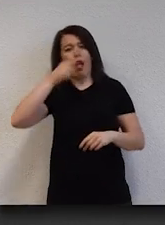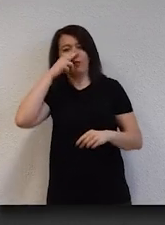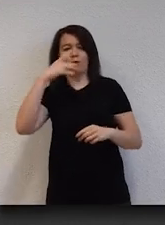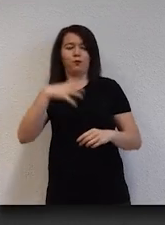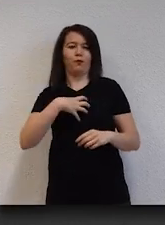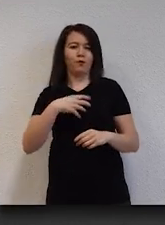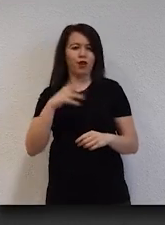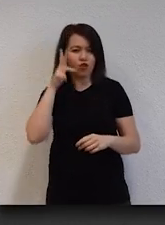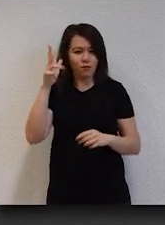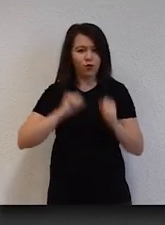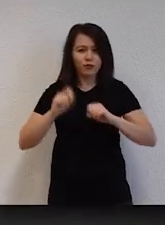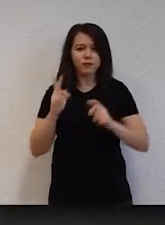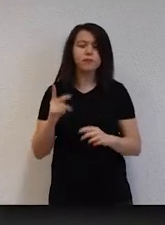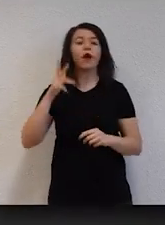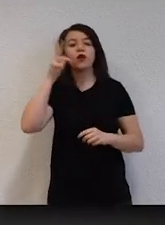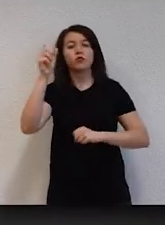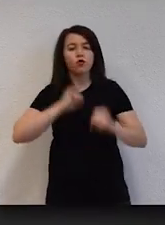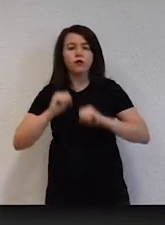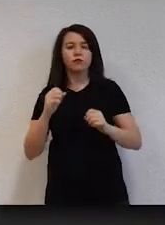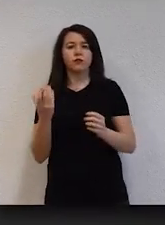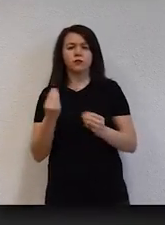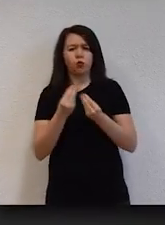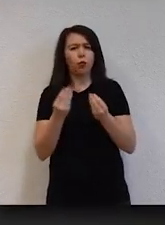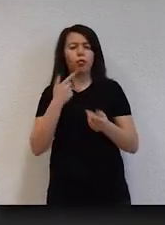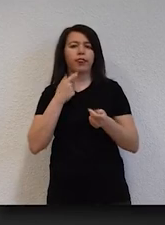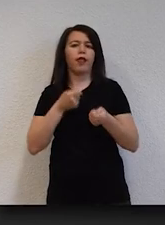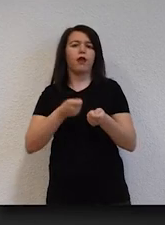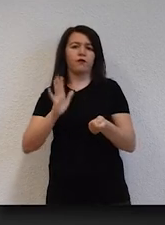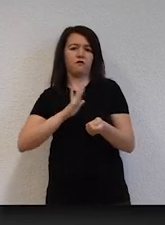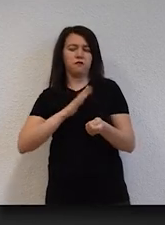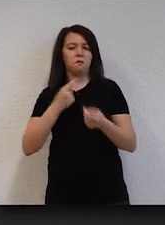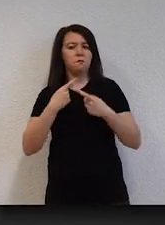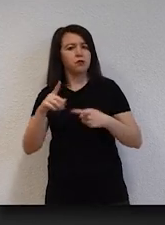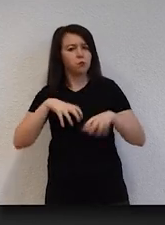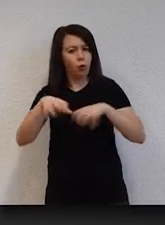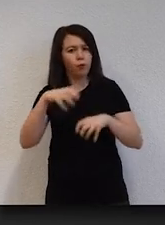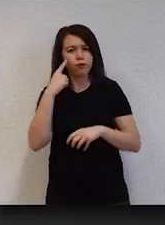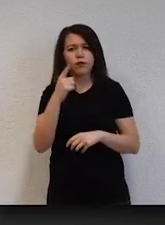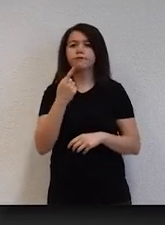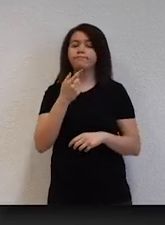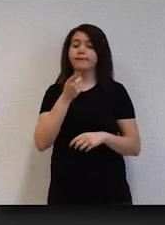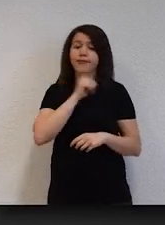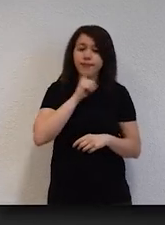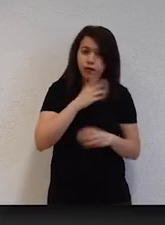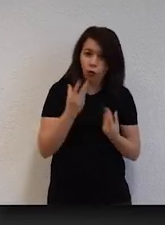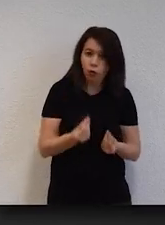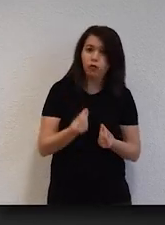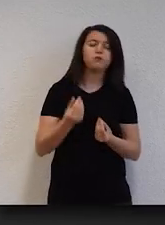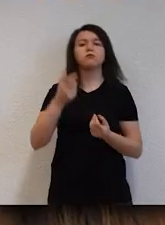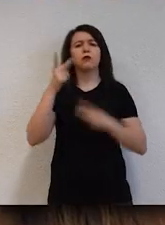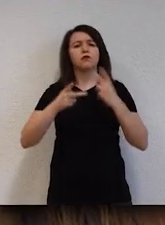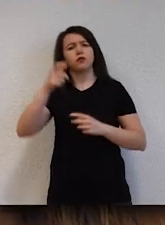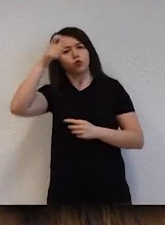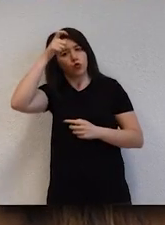bizim alışkanlığımız. Hacettepe Üniversitesi'nde çok dilde eğitim yapılır. Bazı bölümlerde eğitim-öğretim dili